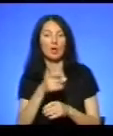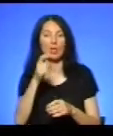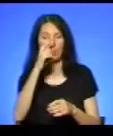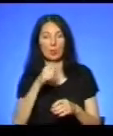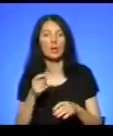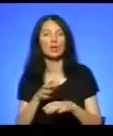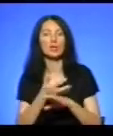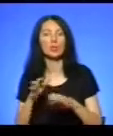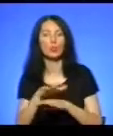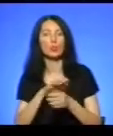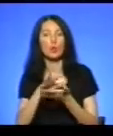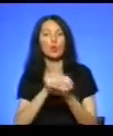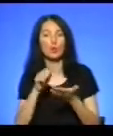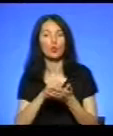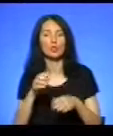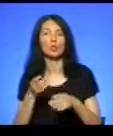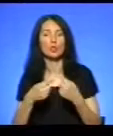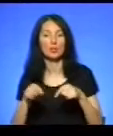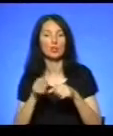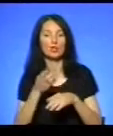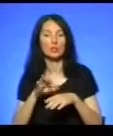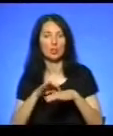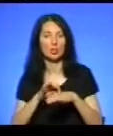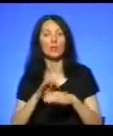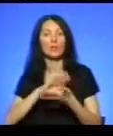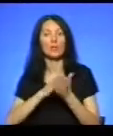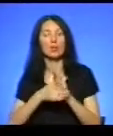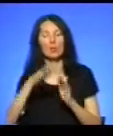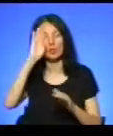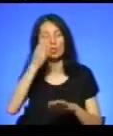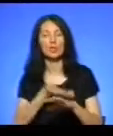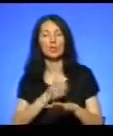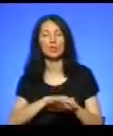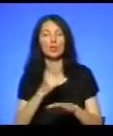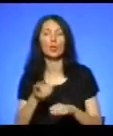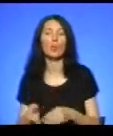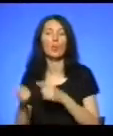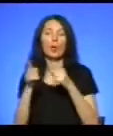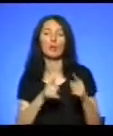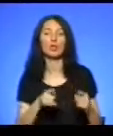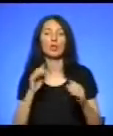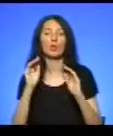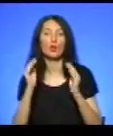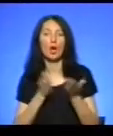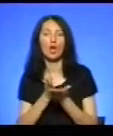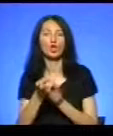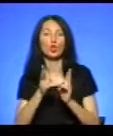травмованого важкий, його перевели до хірургічного відділення. Сьогодні вранці наша знімальна група була на місці подій.